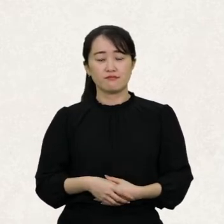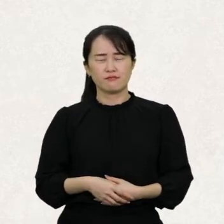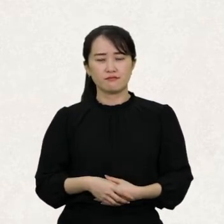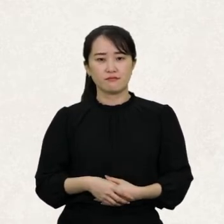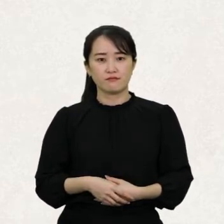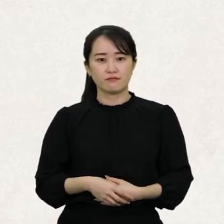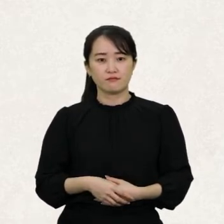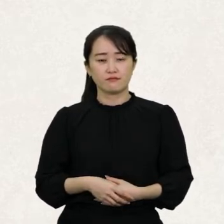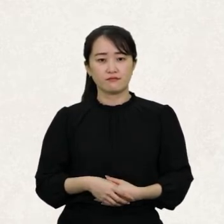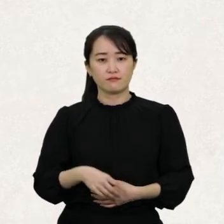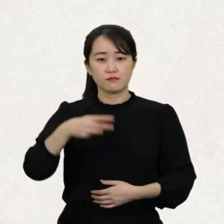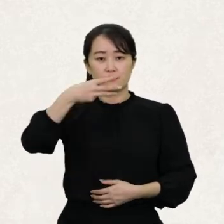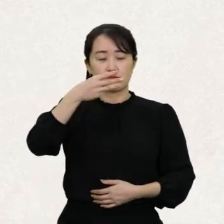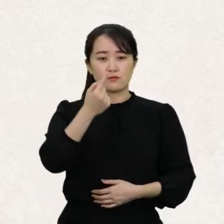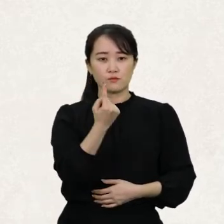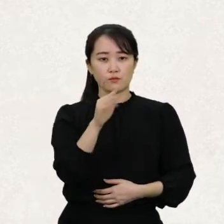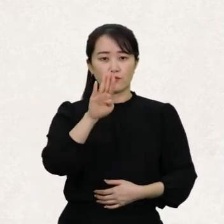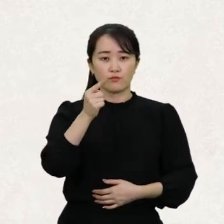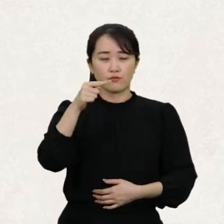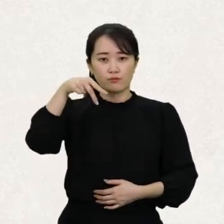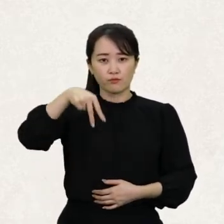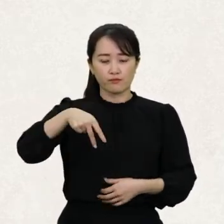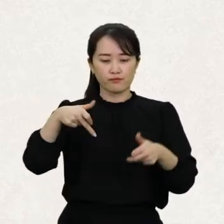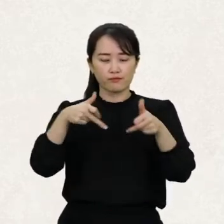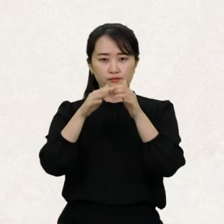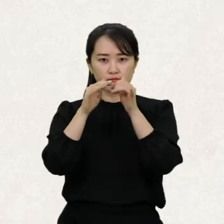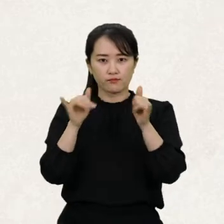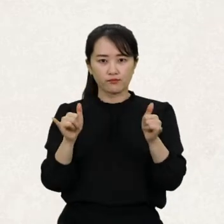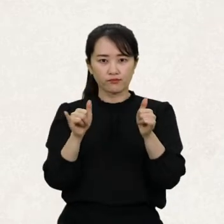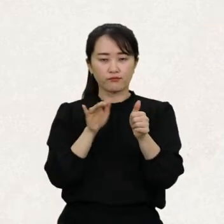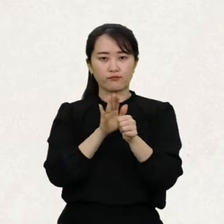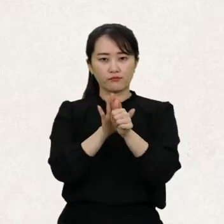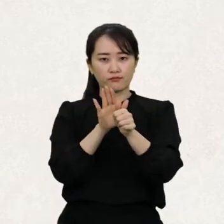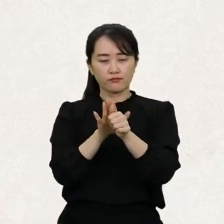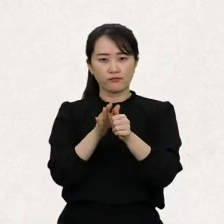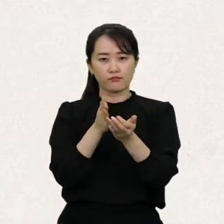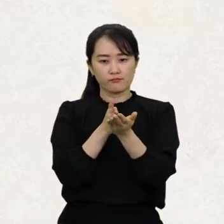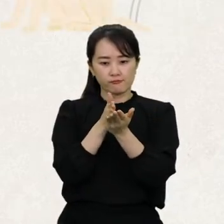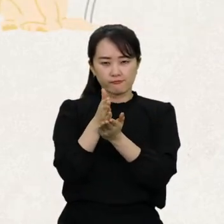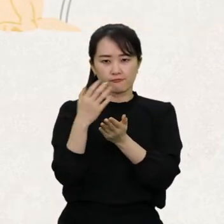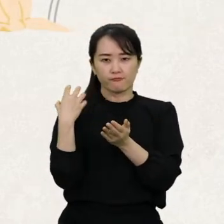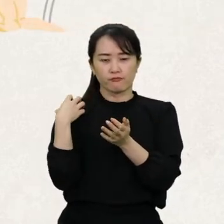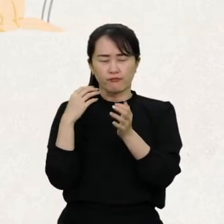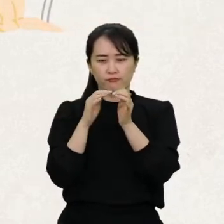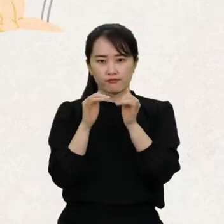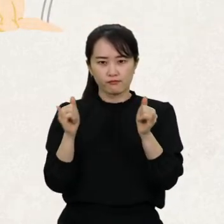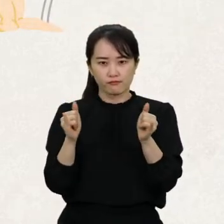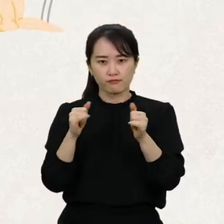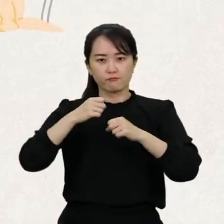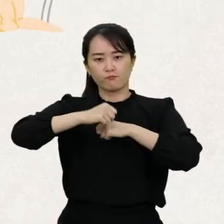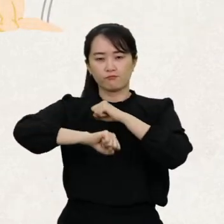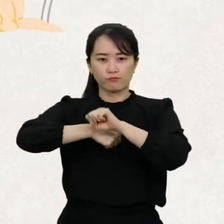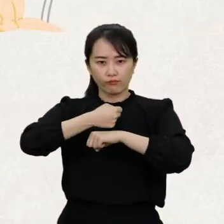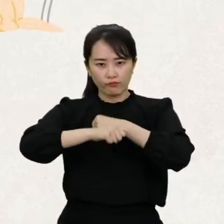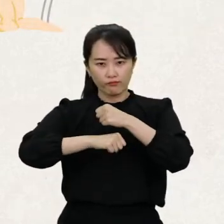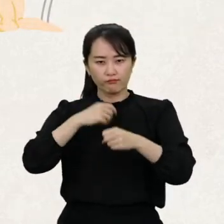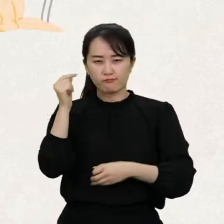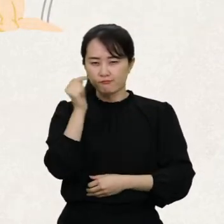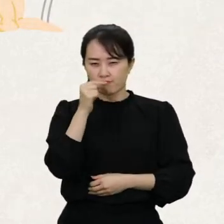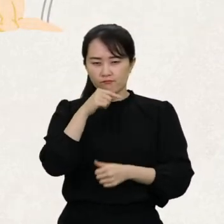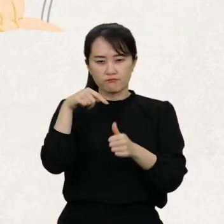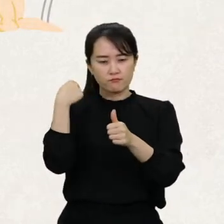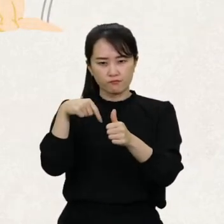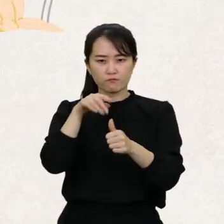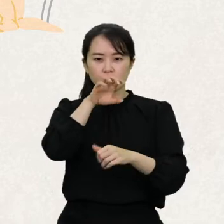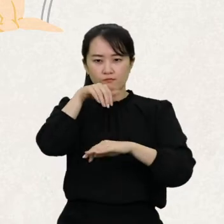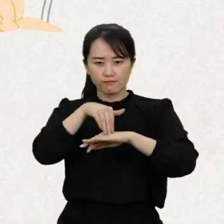단, 로봇을 비롯해 장애인을 현장지원하는 전문 담당자, 각종 동물들은 철저한 교육과